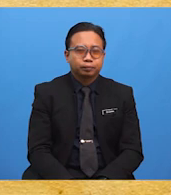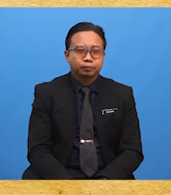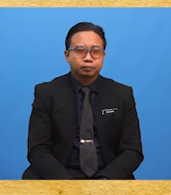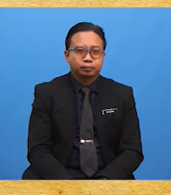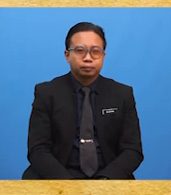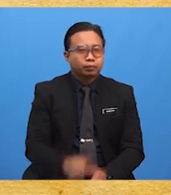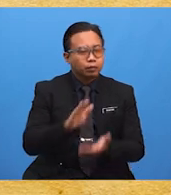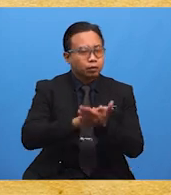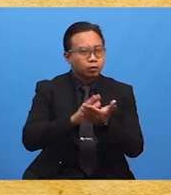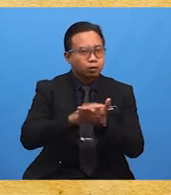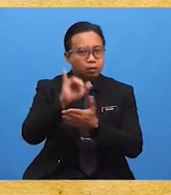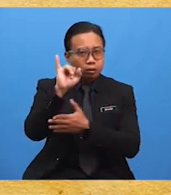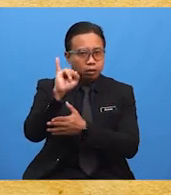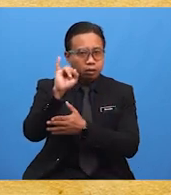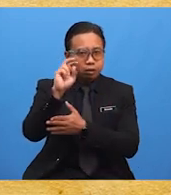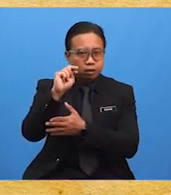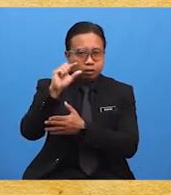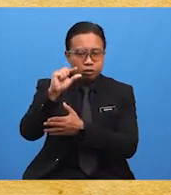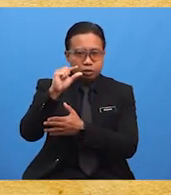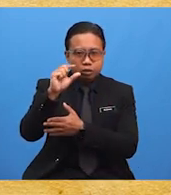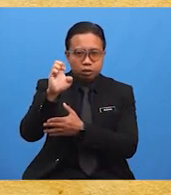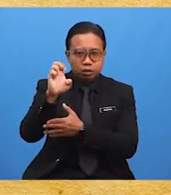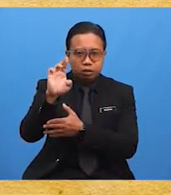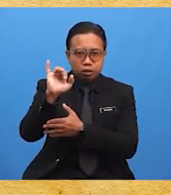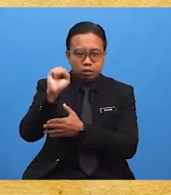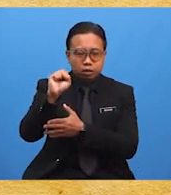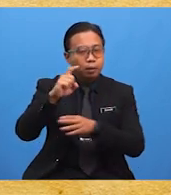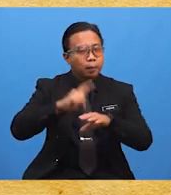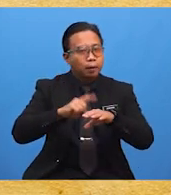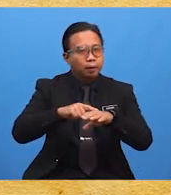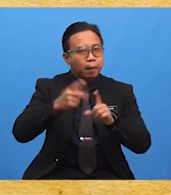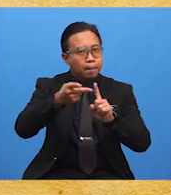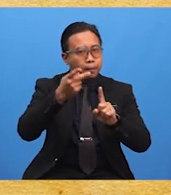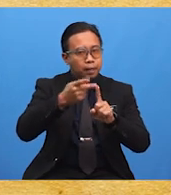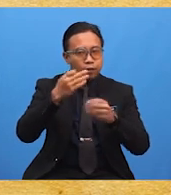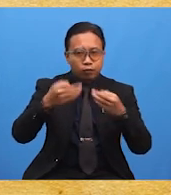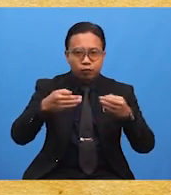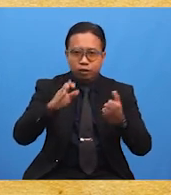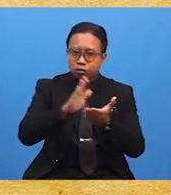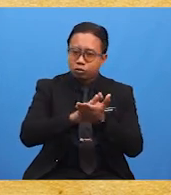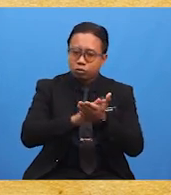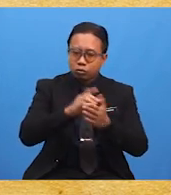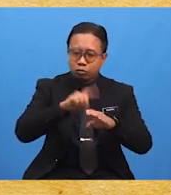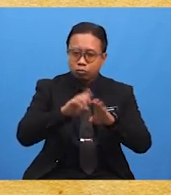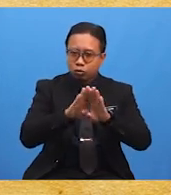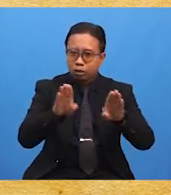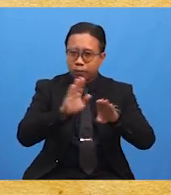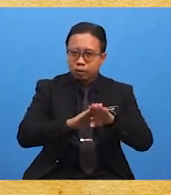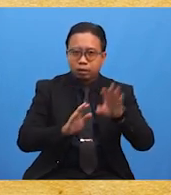Sekolah Inggeris pertama di Tanah Melayu ialah Penang Free School yang dibuka pada tahun